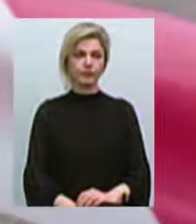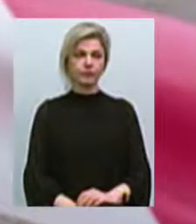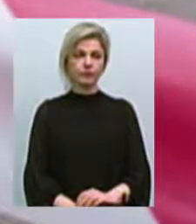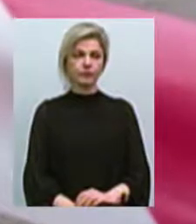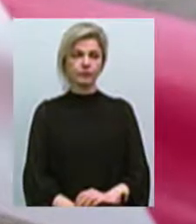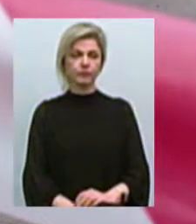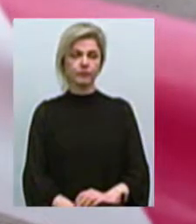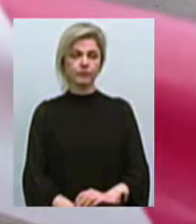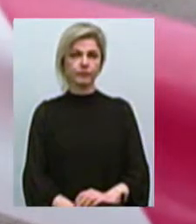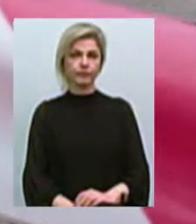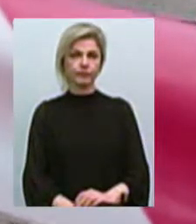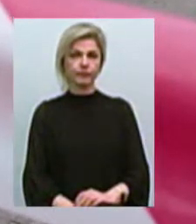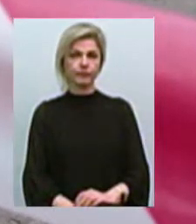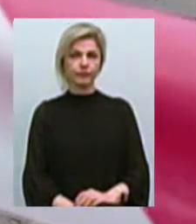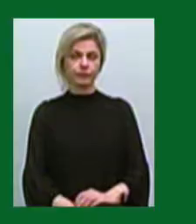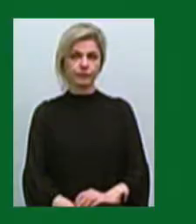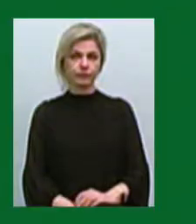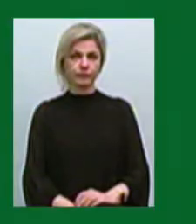Новини на Суспільному. Миколаїв.